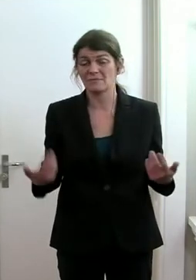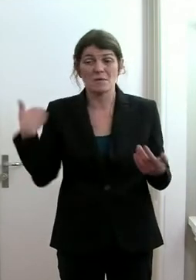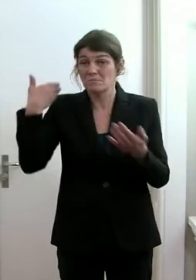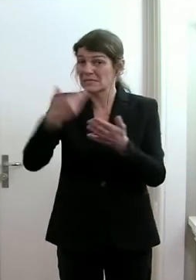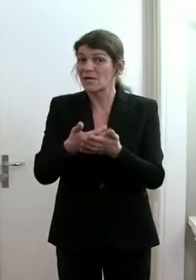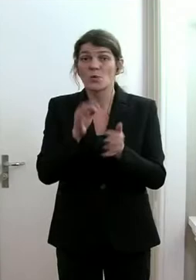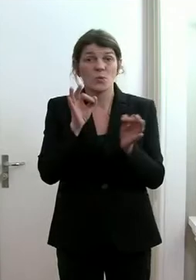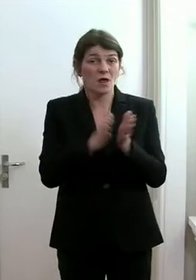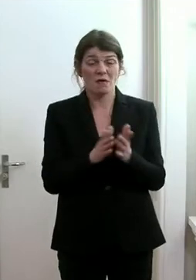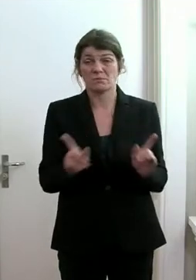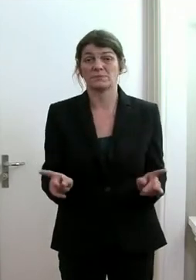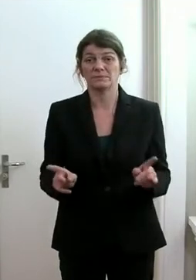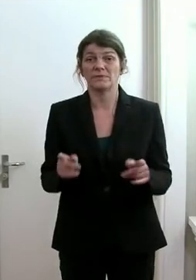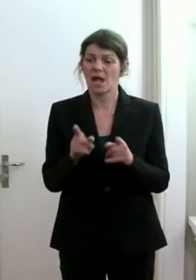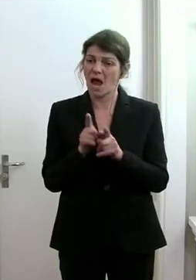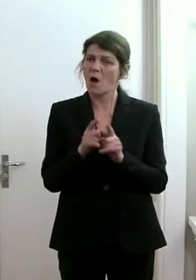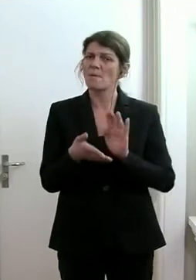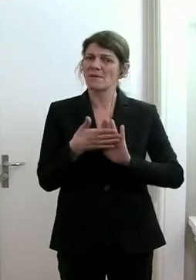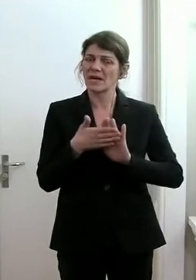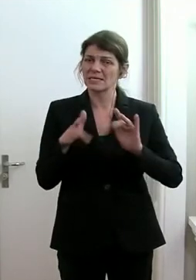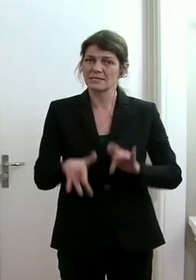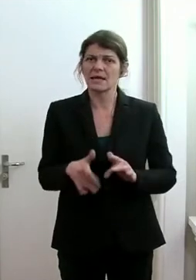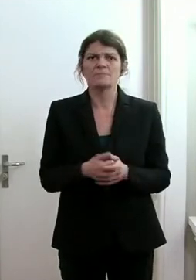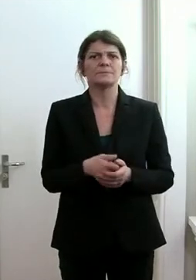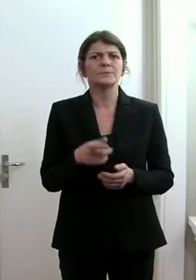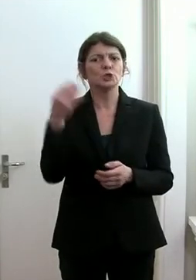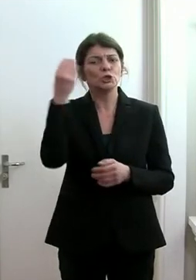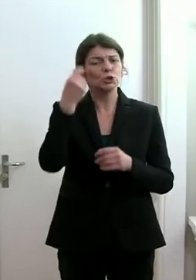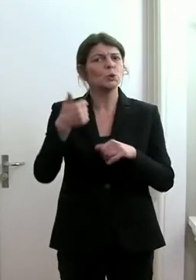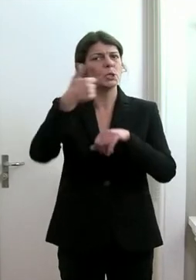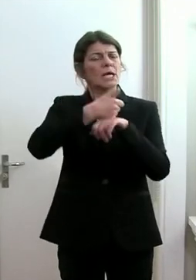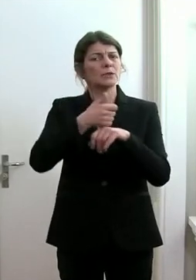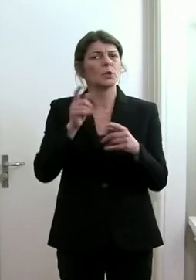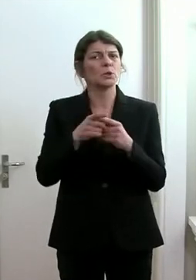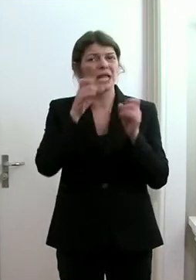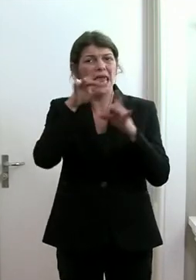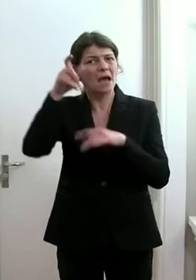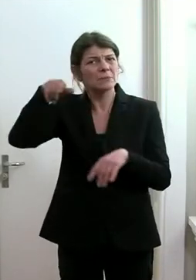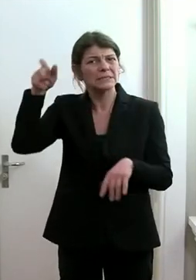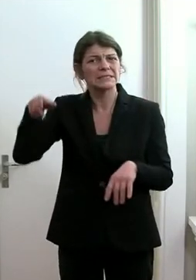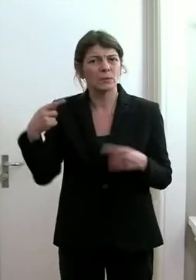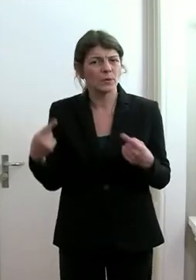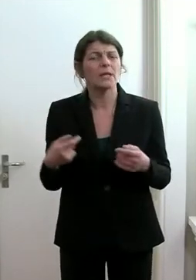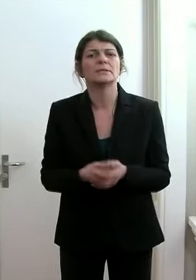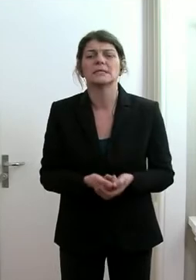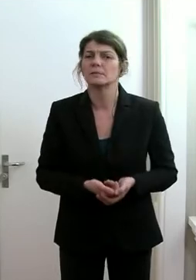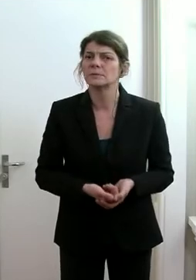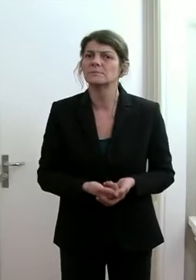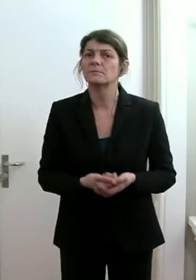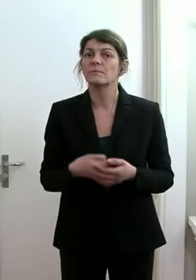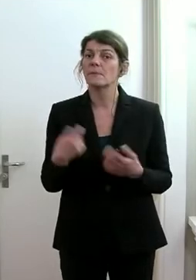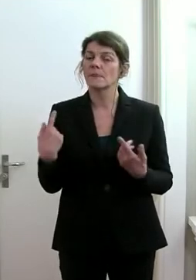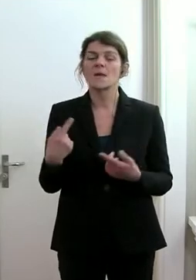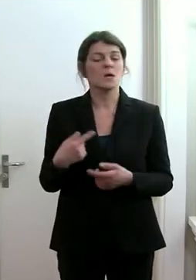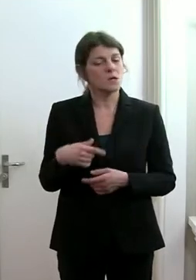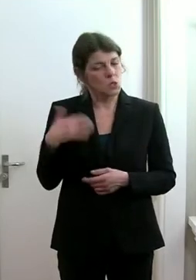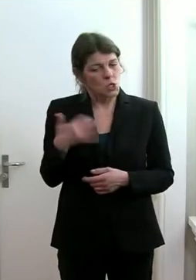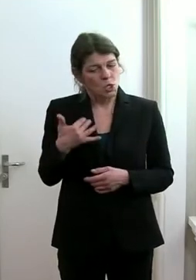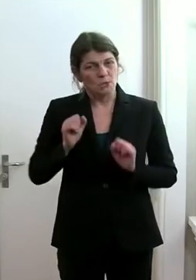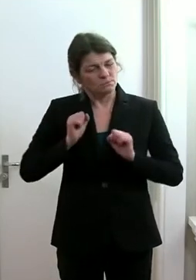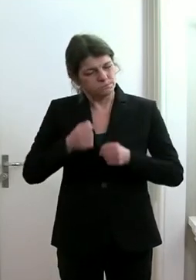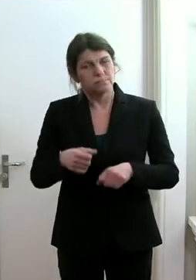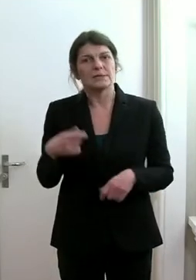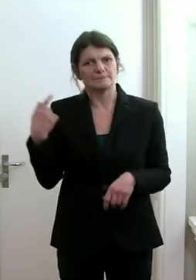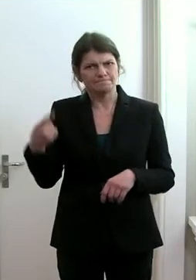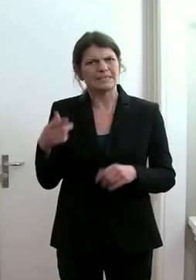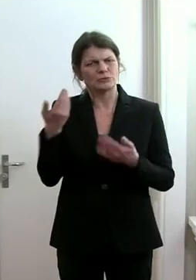gefahren. Weil sich einfach auch zeigt, dass die Schulleitungen und die Lehrpersonen mit höchstem Einsatz sich diesen